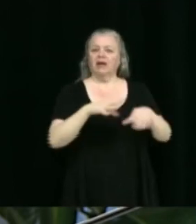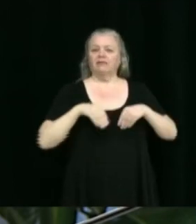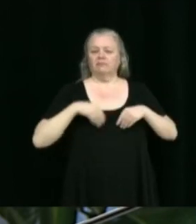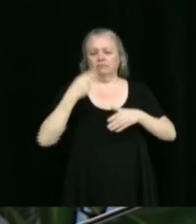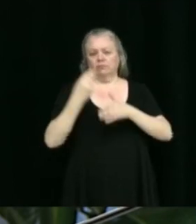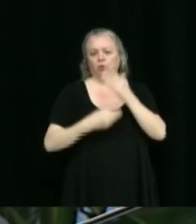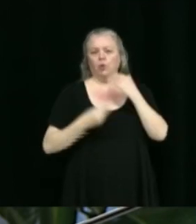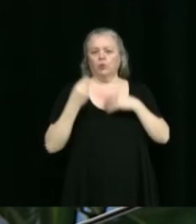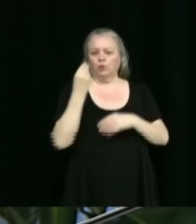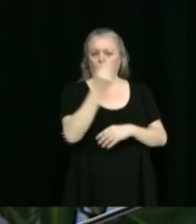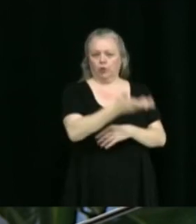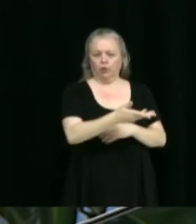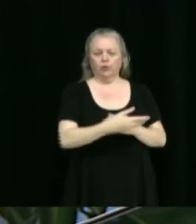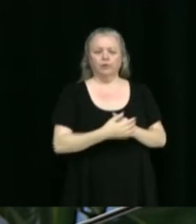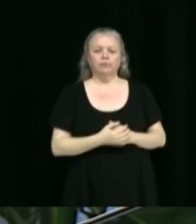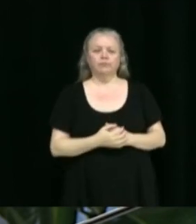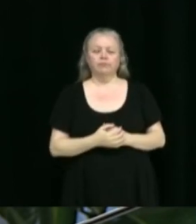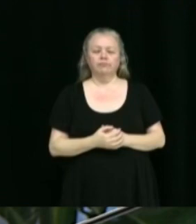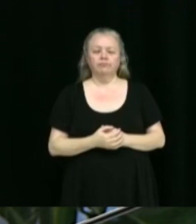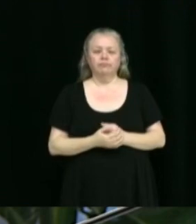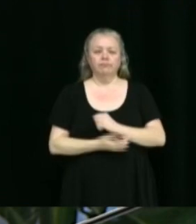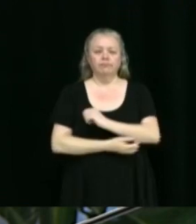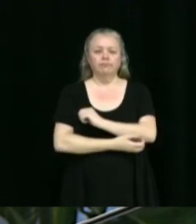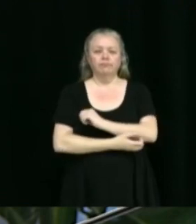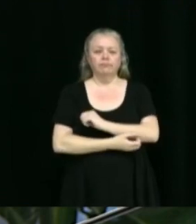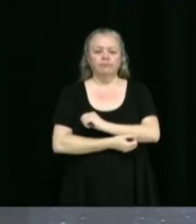'octroyer le contrat à Serre-Lambert à ce montant.